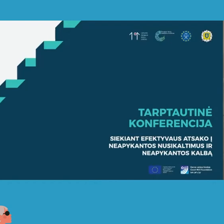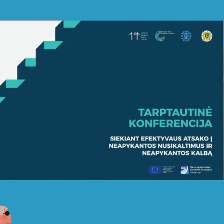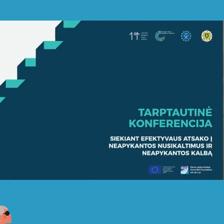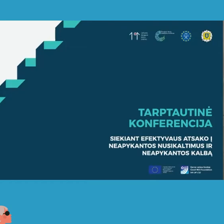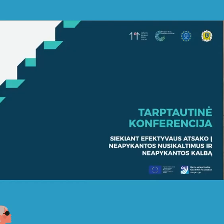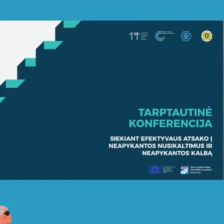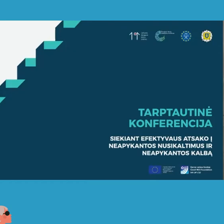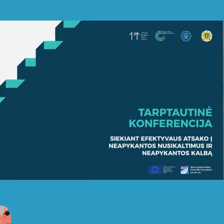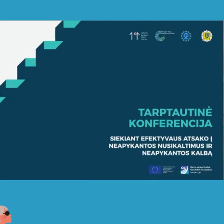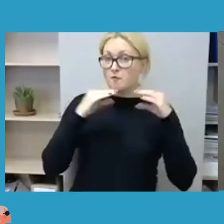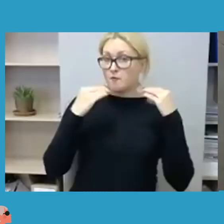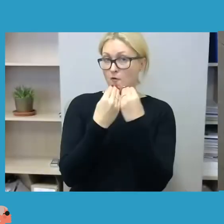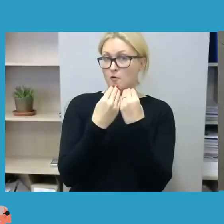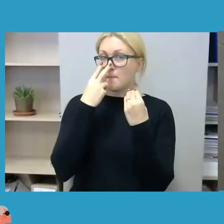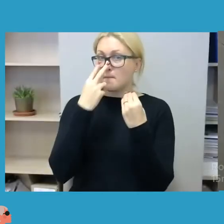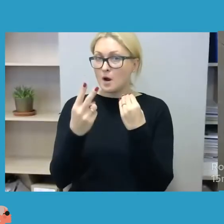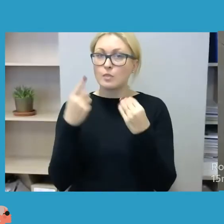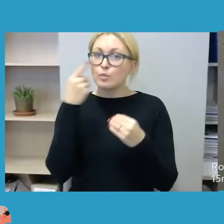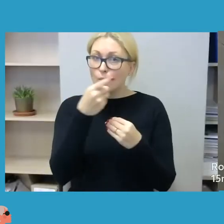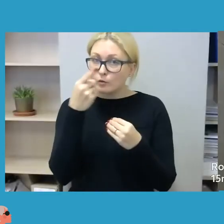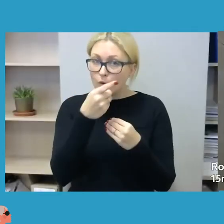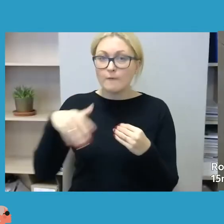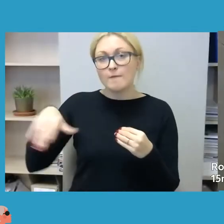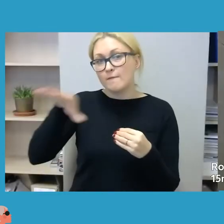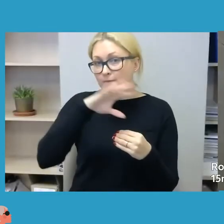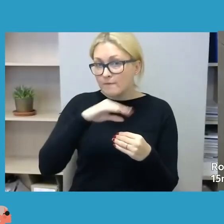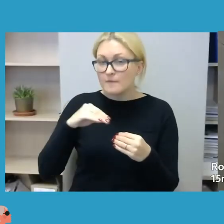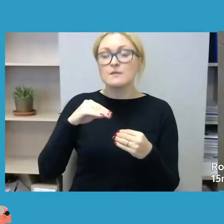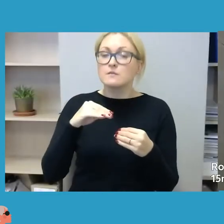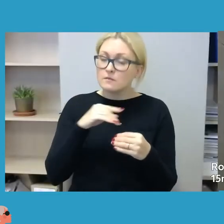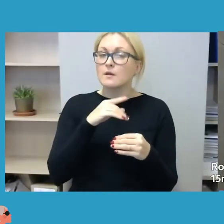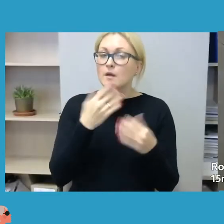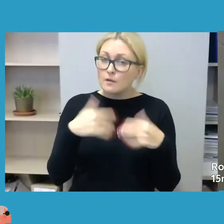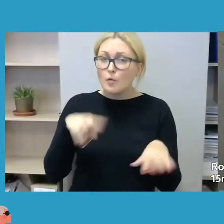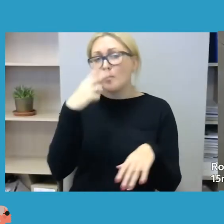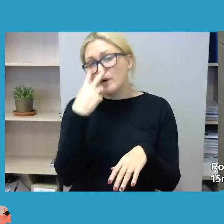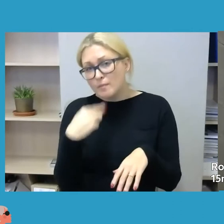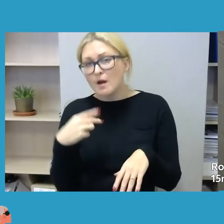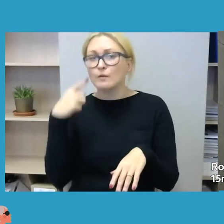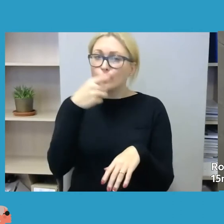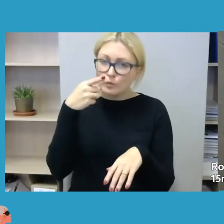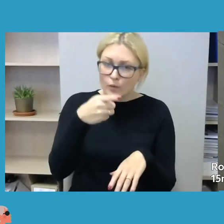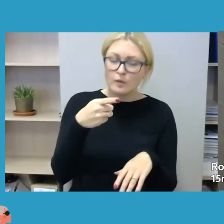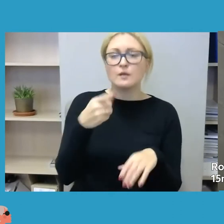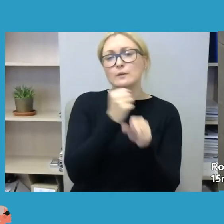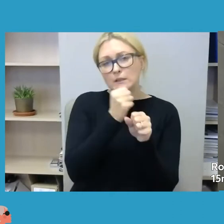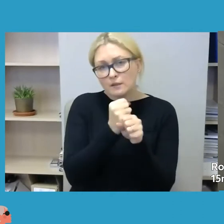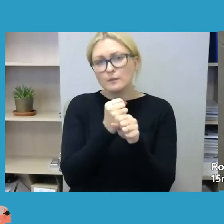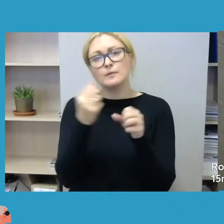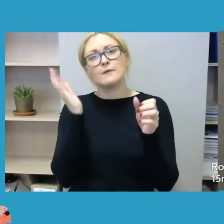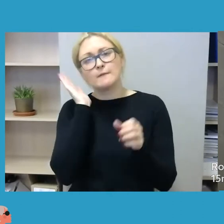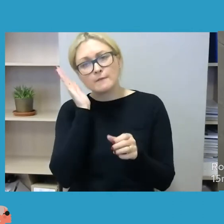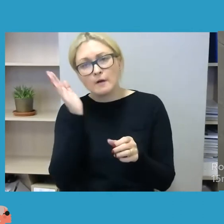virtualiai, kaip ir daug kas šiemet persikėlė į virtualią erdvę, bet iš tiesų čia bus daugybė įdomių ir iš tiesų